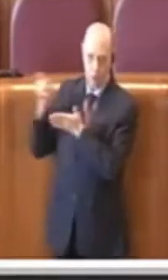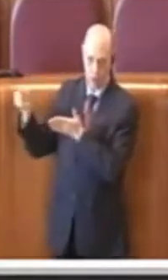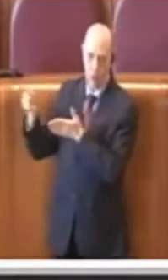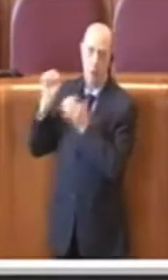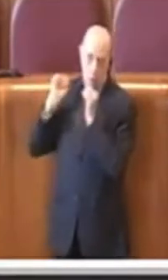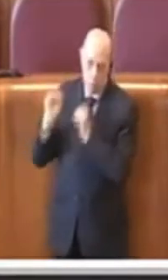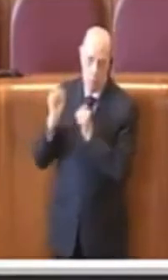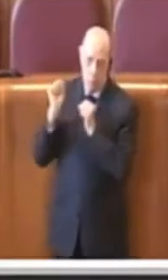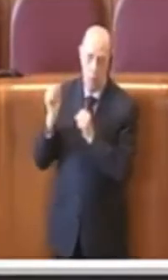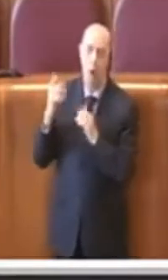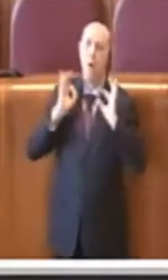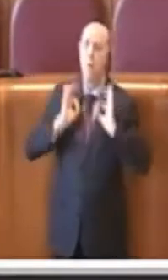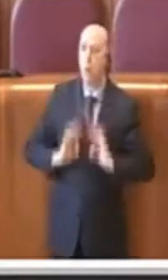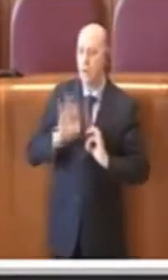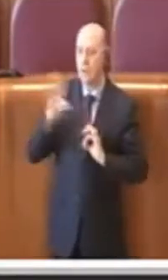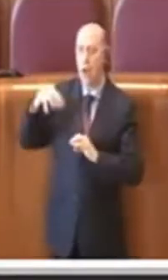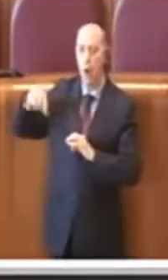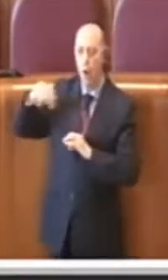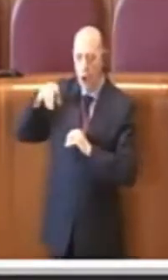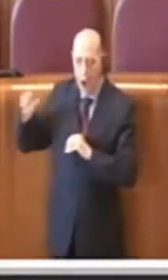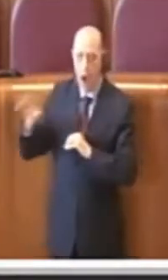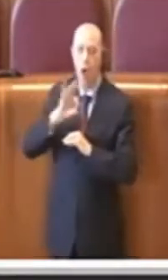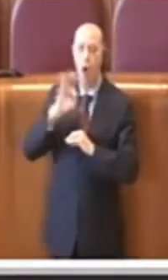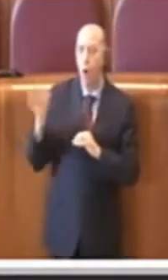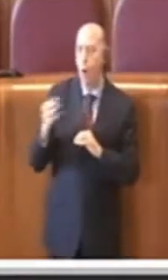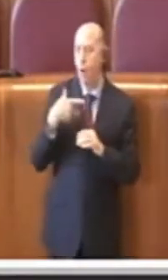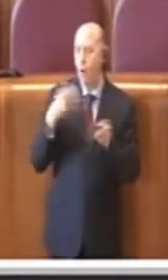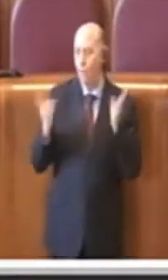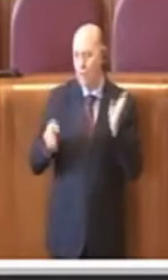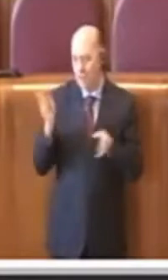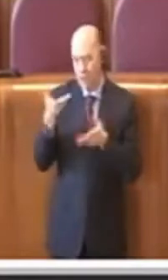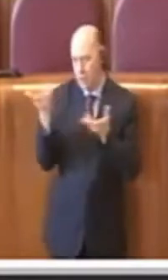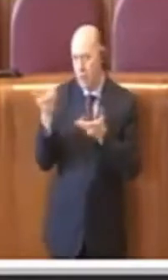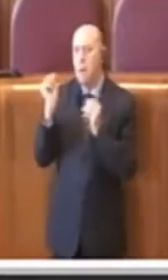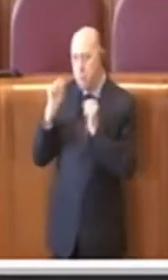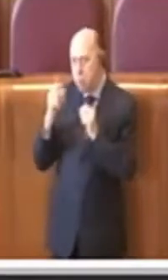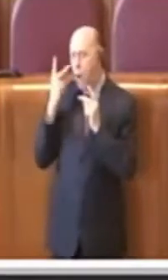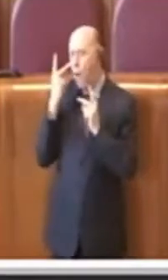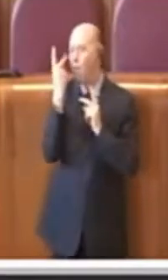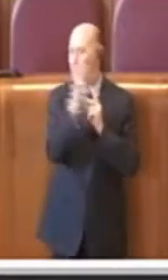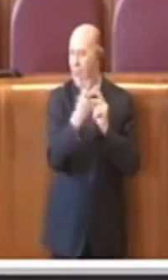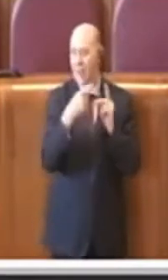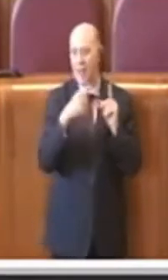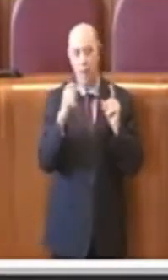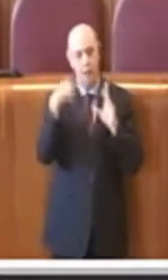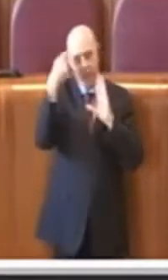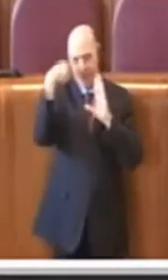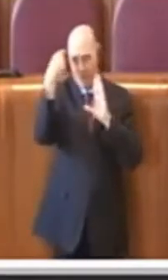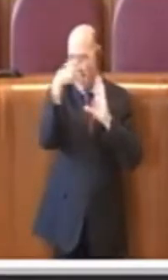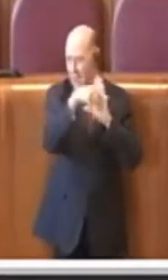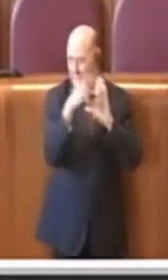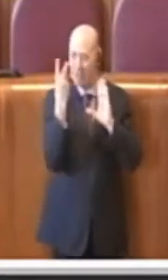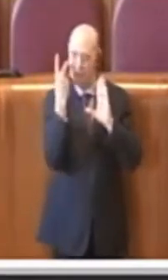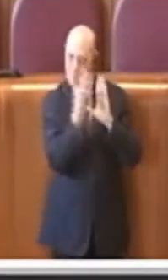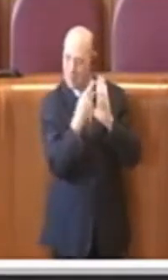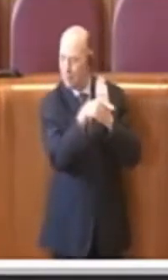essere la polizia locale o le forze dell'ordine, che guardano le immagini che sostanzialmente sono